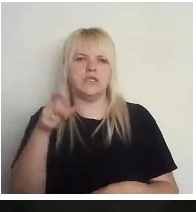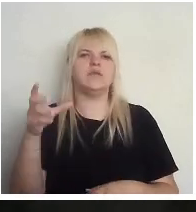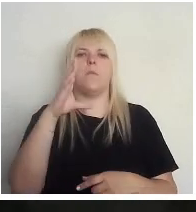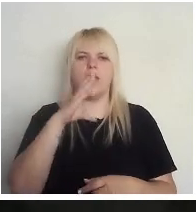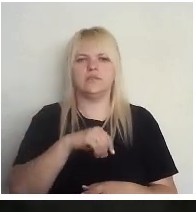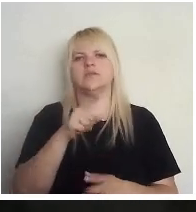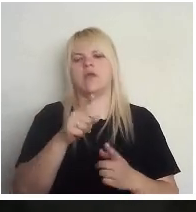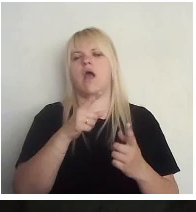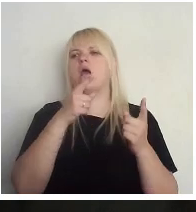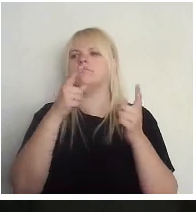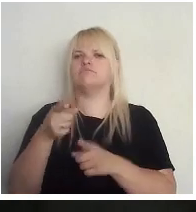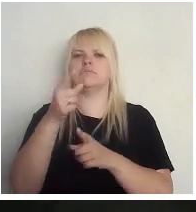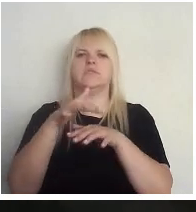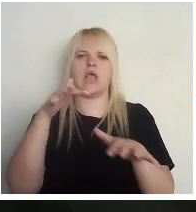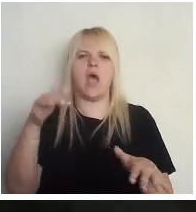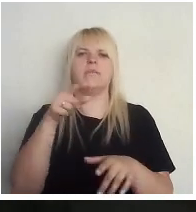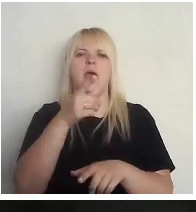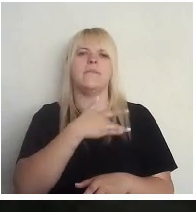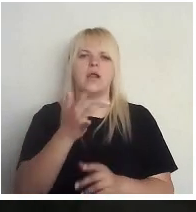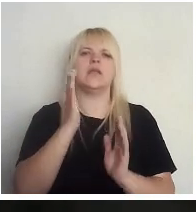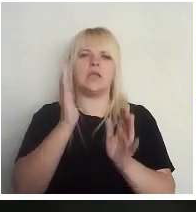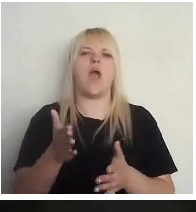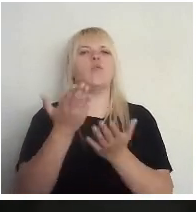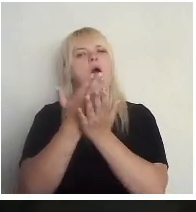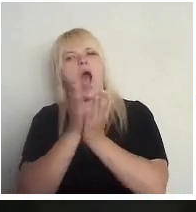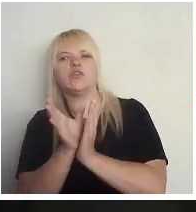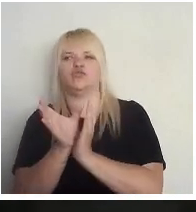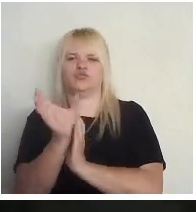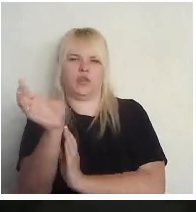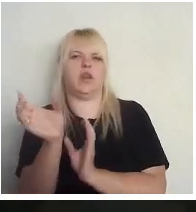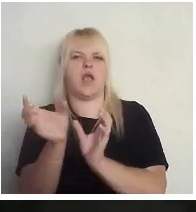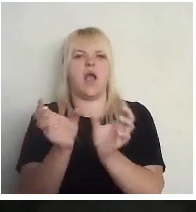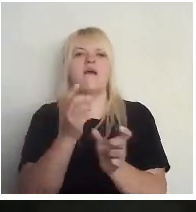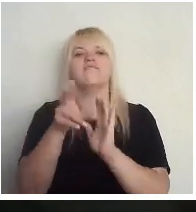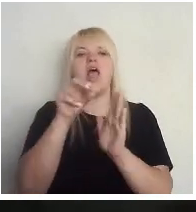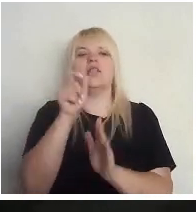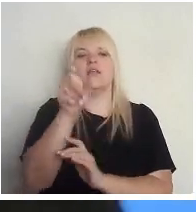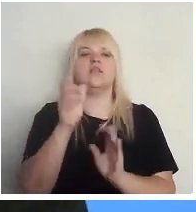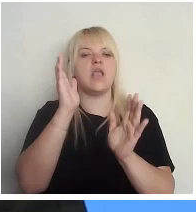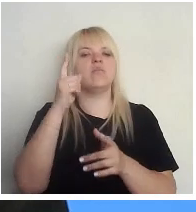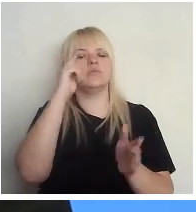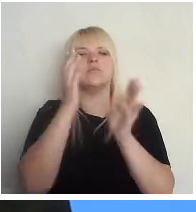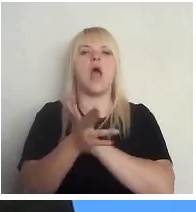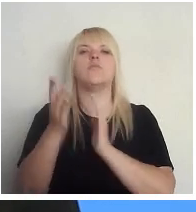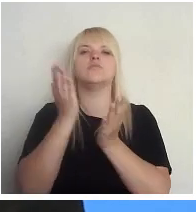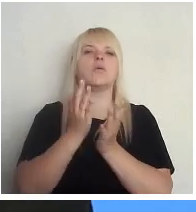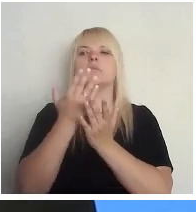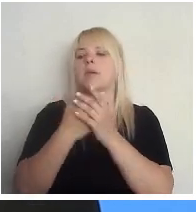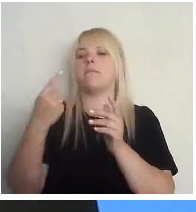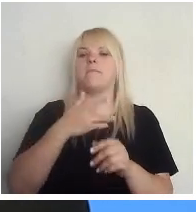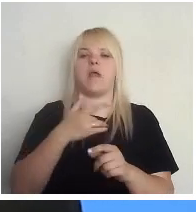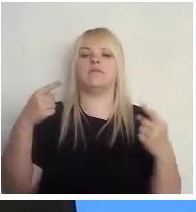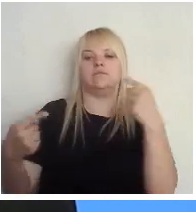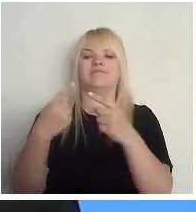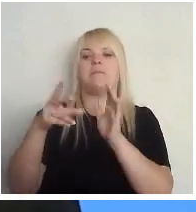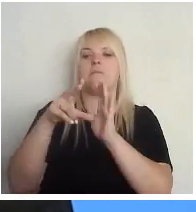saimā, nu, tām partijām ir jābūt atšķiramām, proti vēlētājiem ir jāsaprot, kas notiek gadījumā, viņš nobalso par kādu partiju, tieši ar